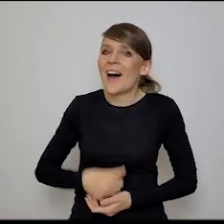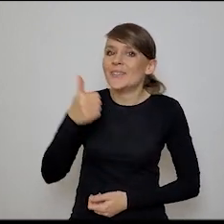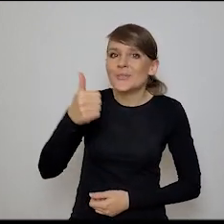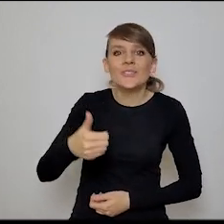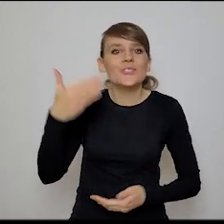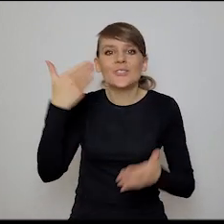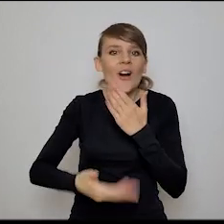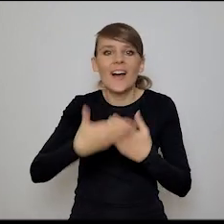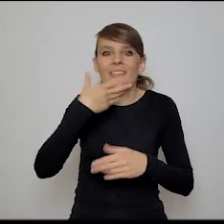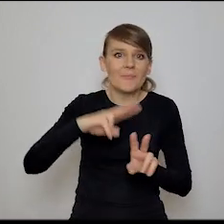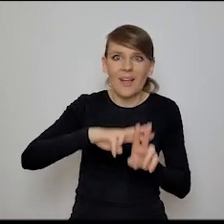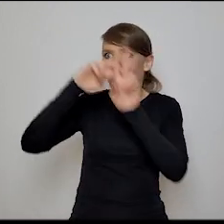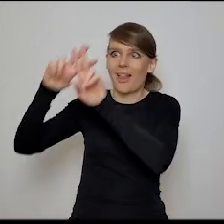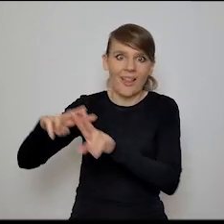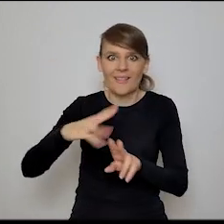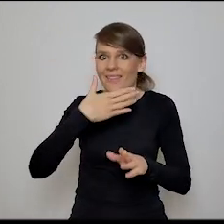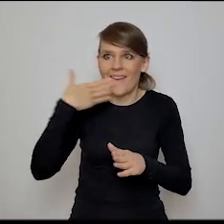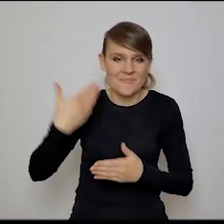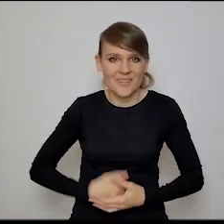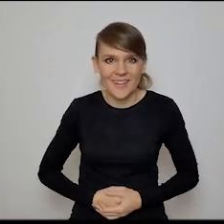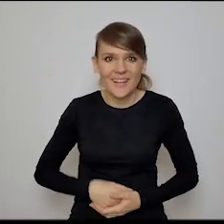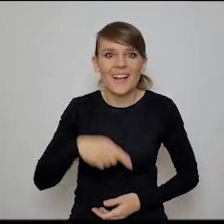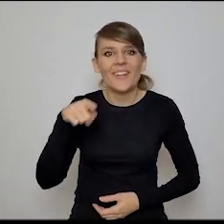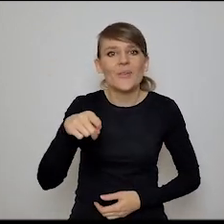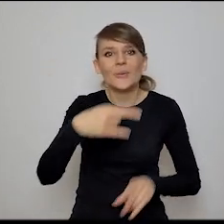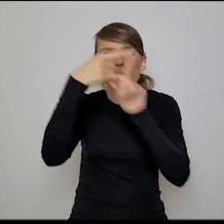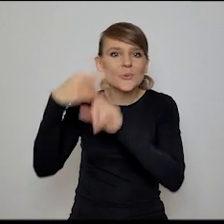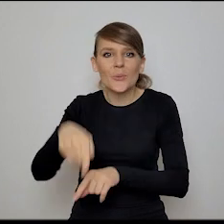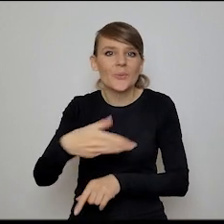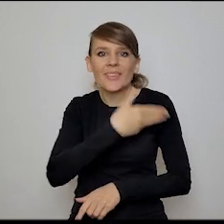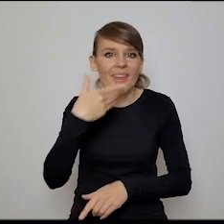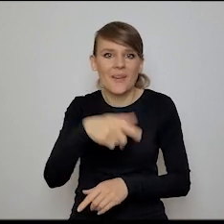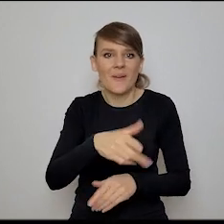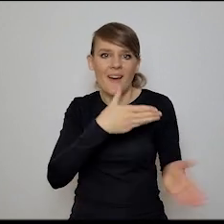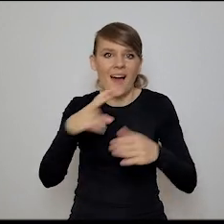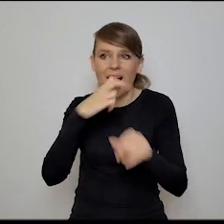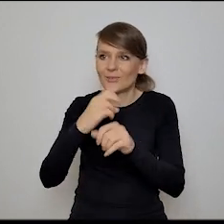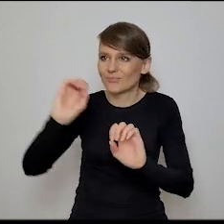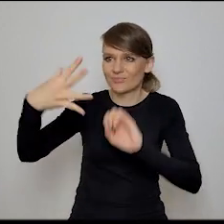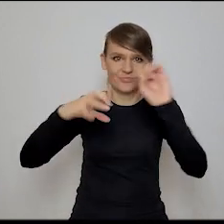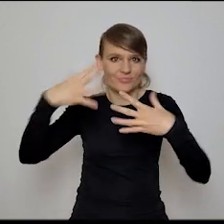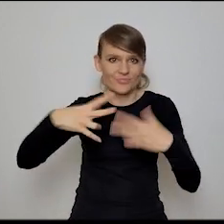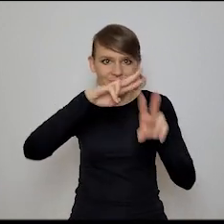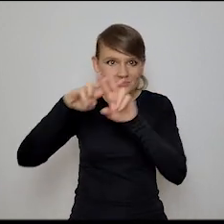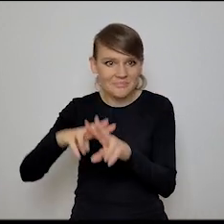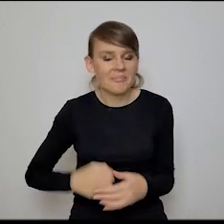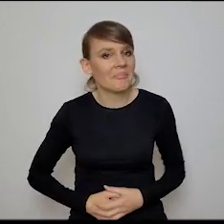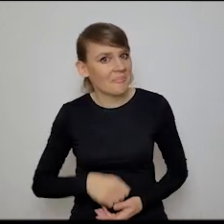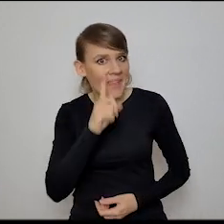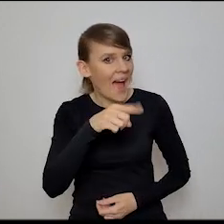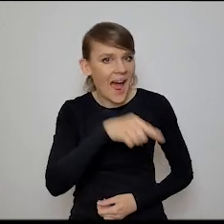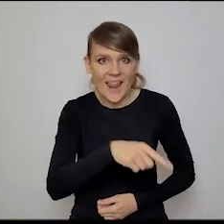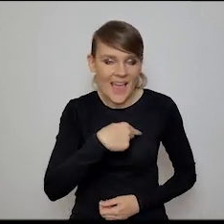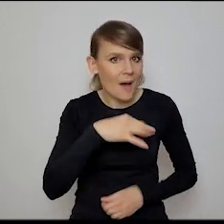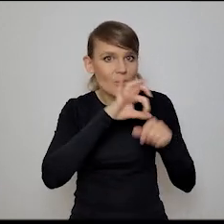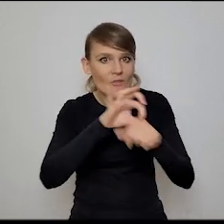nie latają od razu, wiesz, po skrywie, że ten nasz inteligentny system Zoomowy jeszcze nie wymyślił, jak to tutaj opatrywać naszą wiesz, a doskonale słucha. Ja już się przekonałem, bo ja